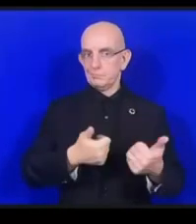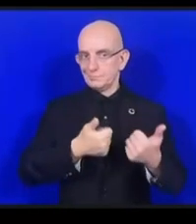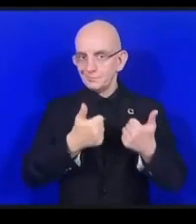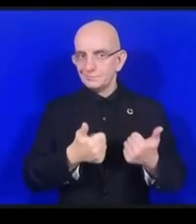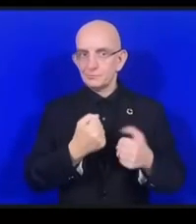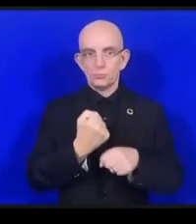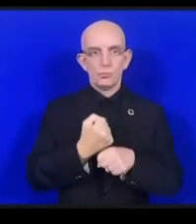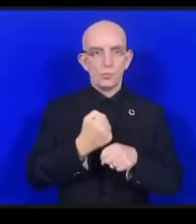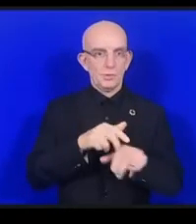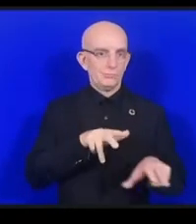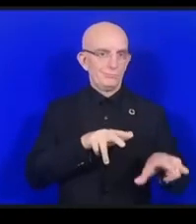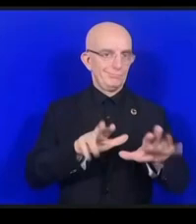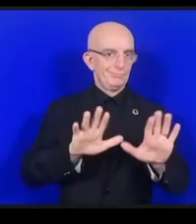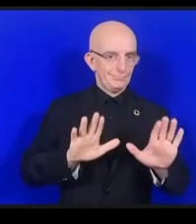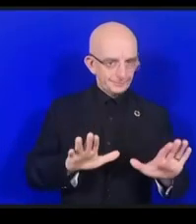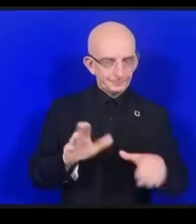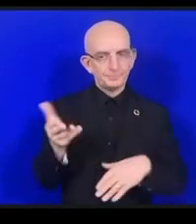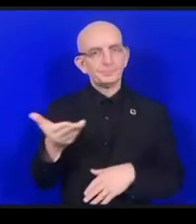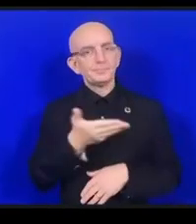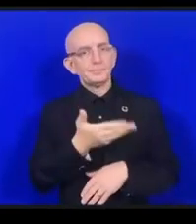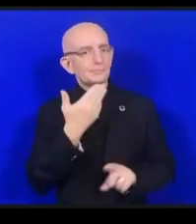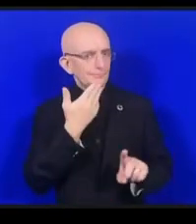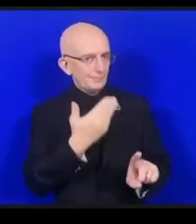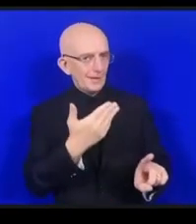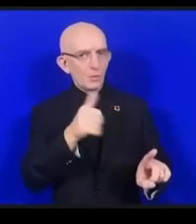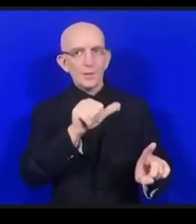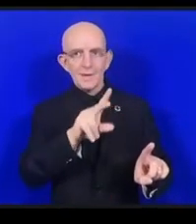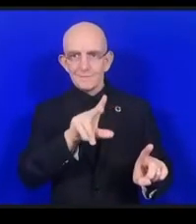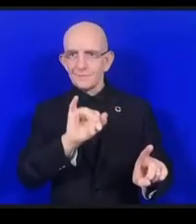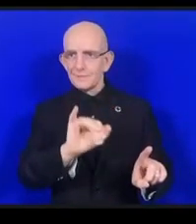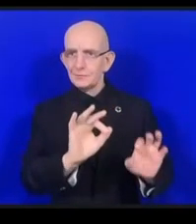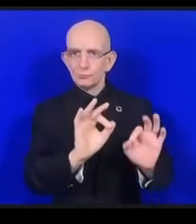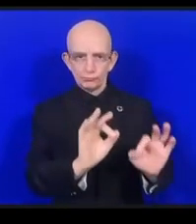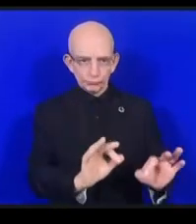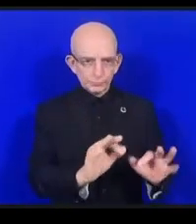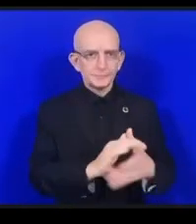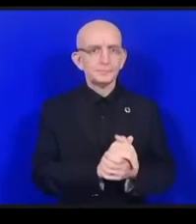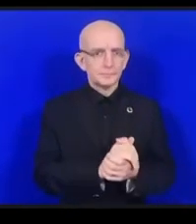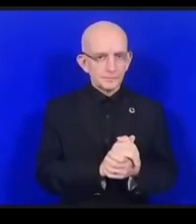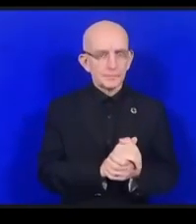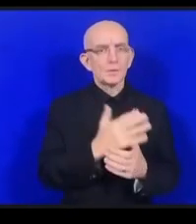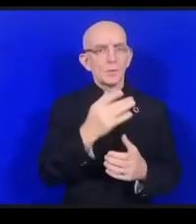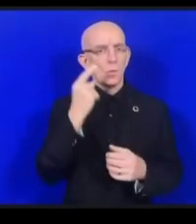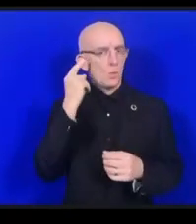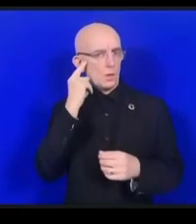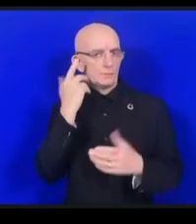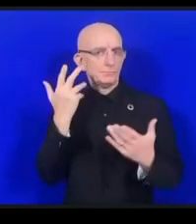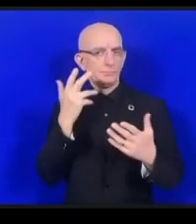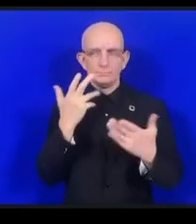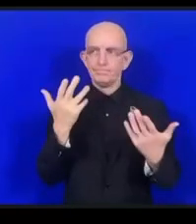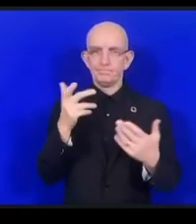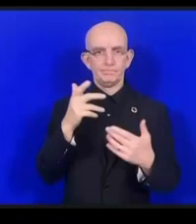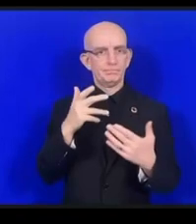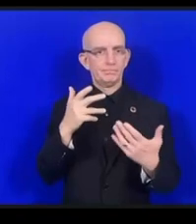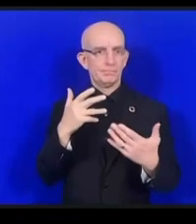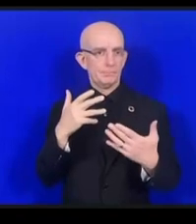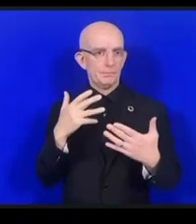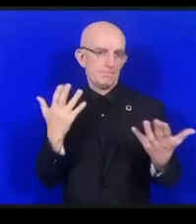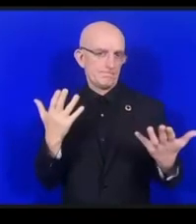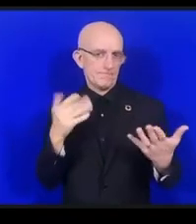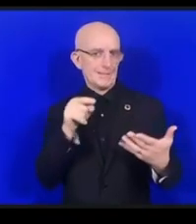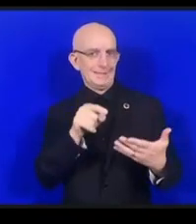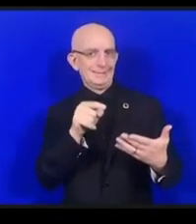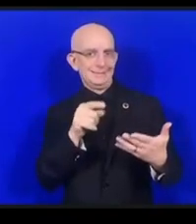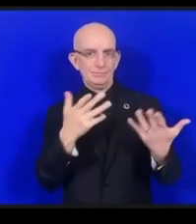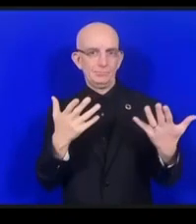IoTというのは人間の顔を持ったものでなければいけないということですねありがとうございますアブリルさんではデジタルイムグラ